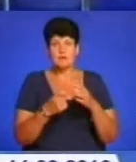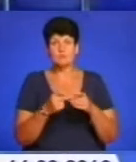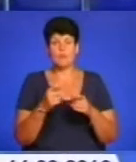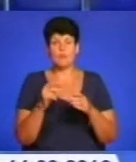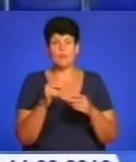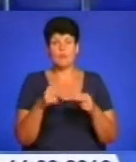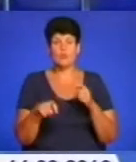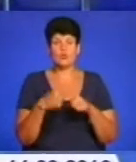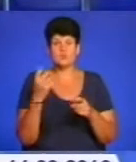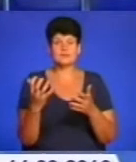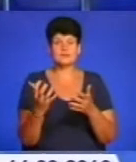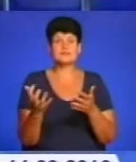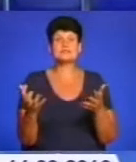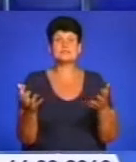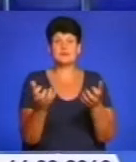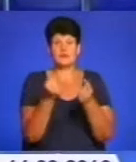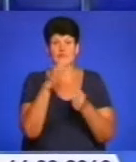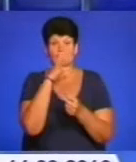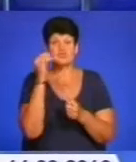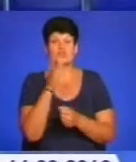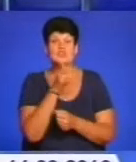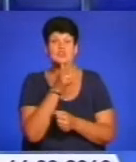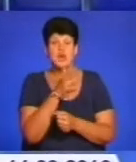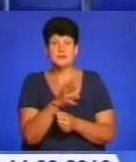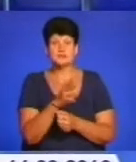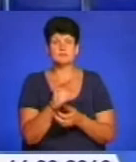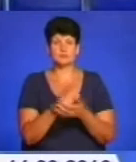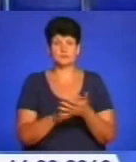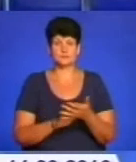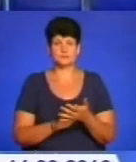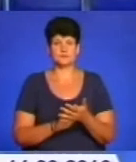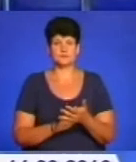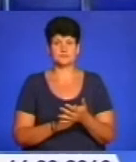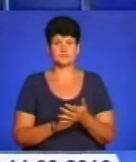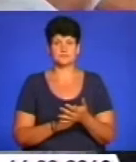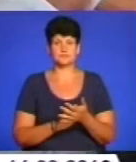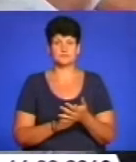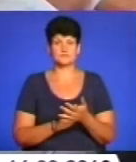застали на місці скоєння злочину у нічний час. Подробиці у сюжеті Любові Гадомської.